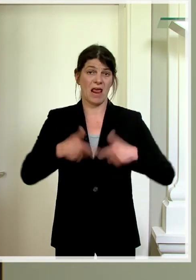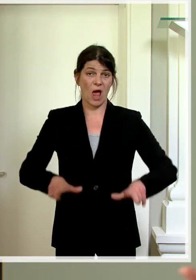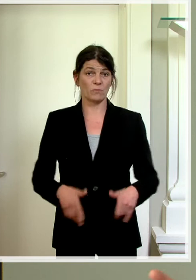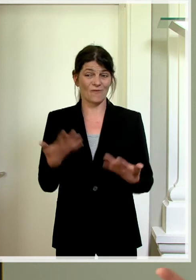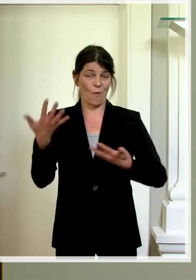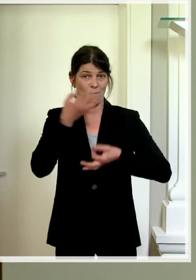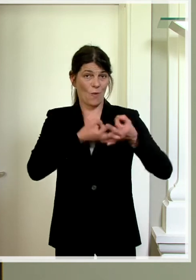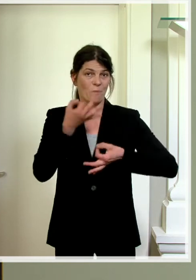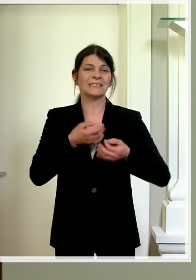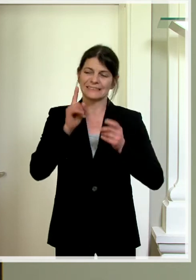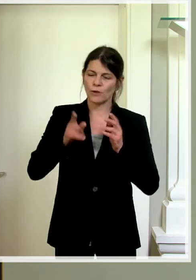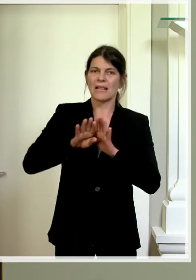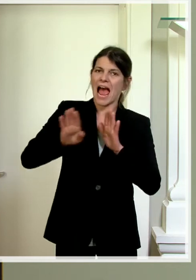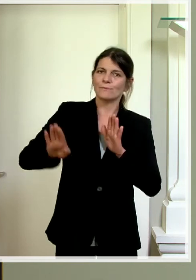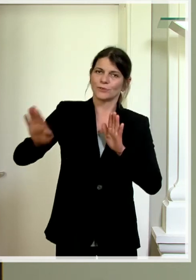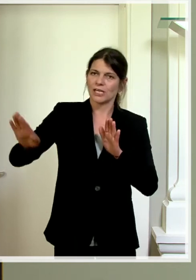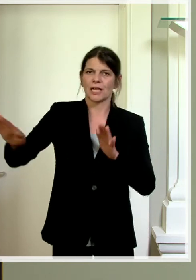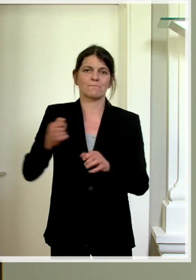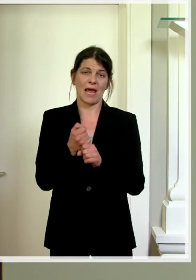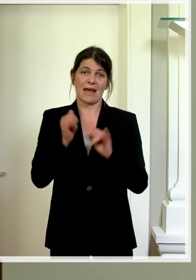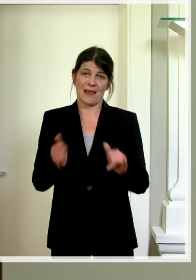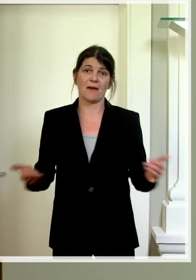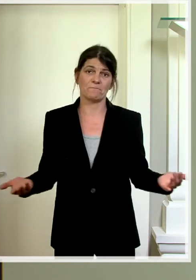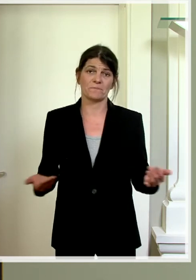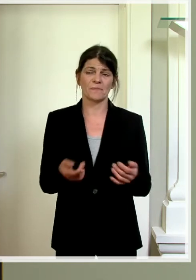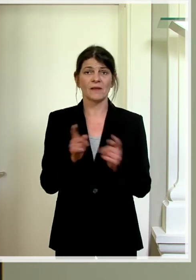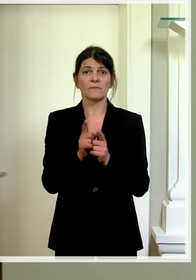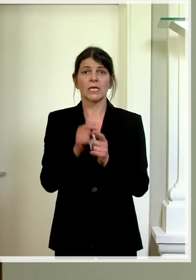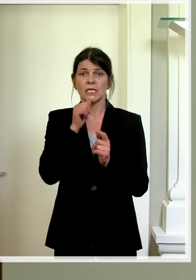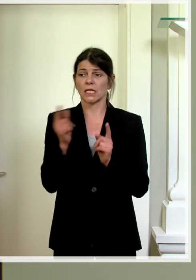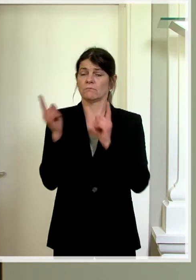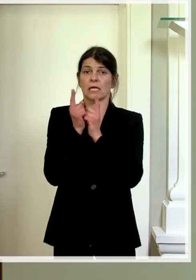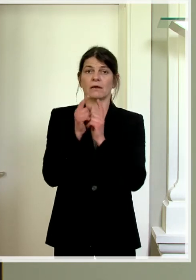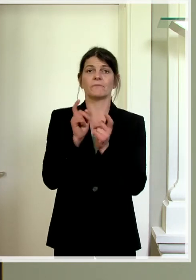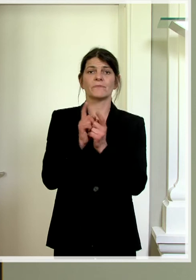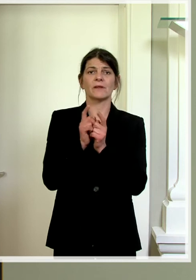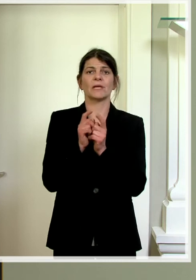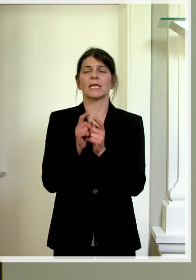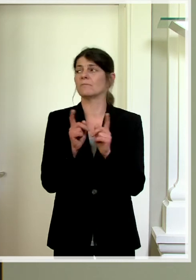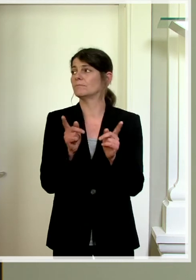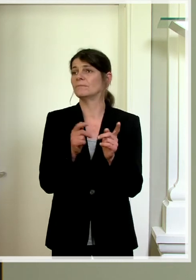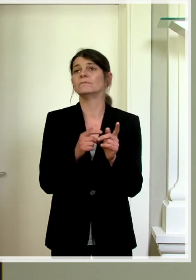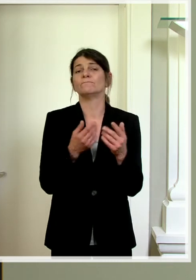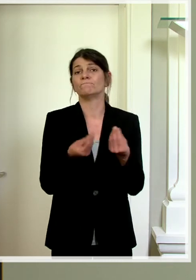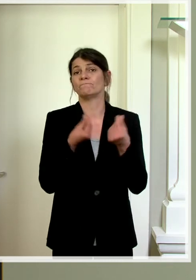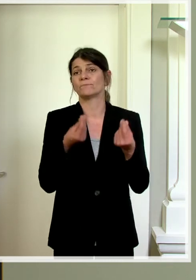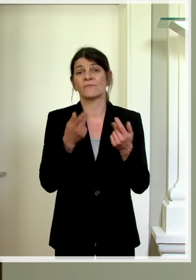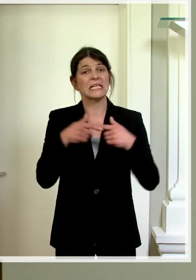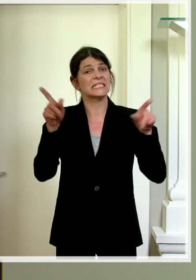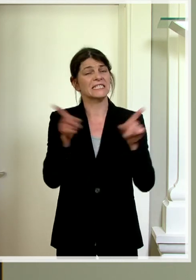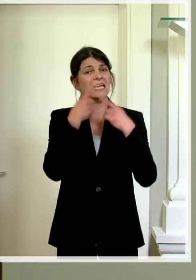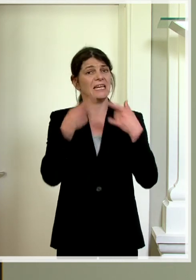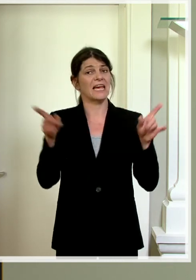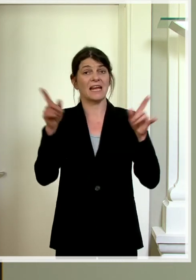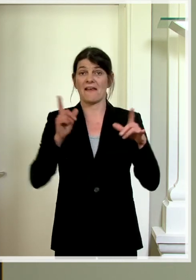indem sie proben, natürlich die Abstände so einzuhalten, dass gerade direkte Partikel, die halt beim Singen,